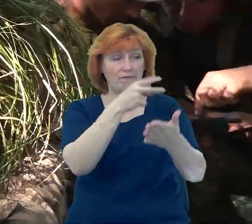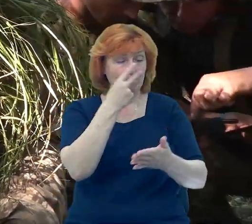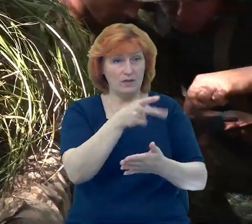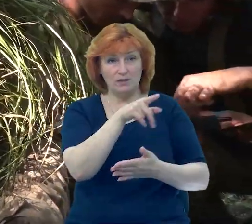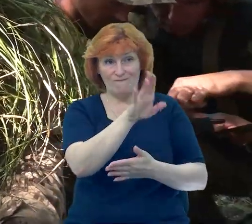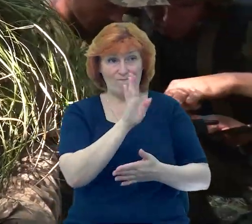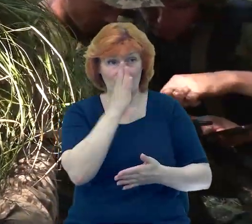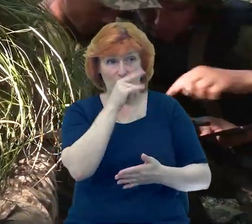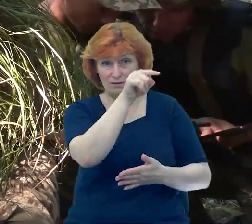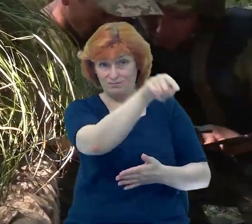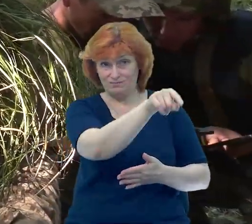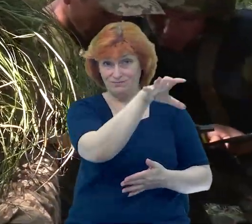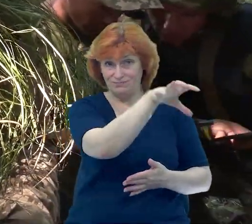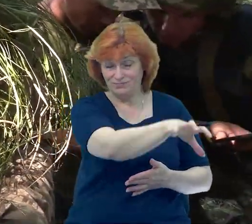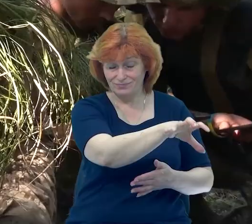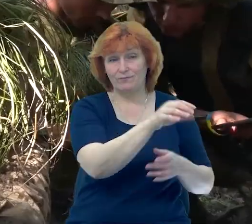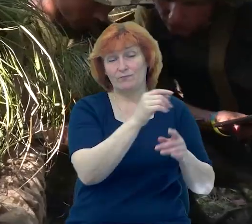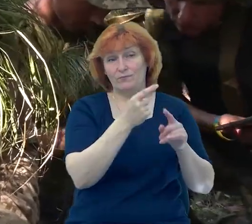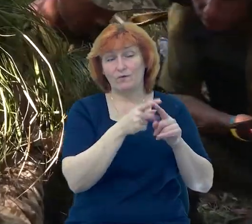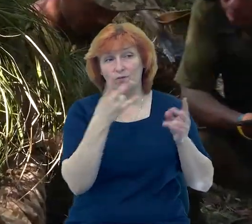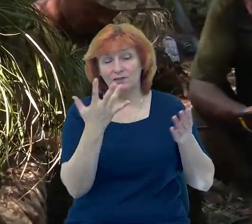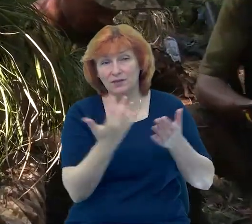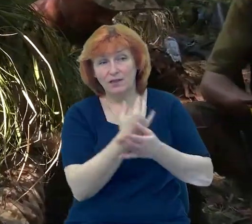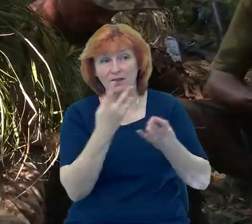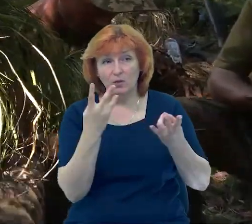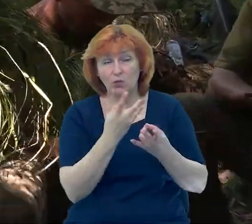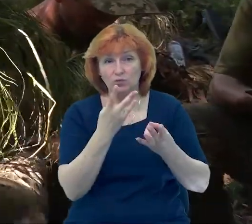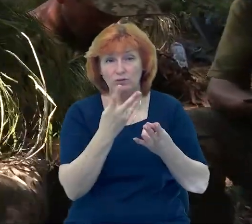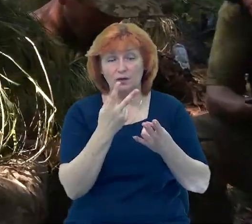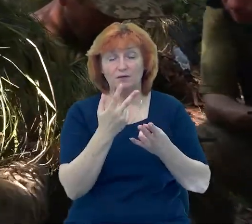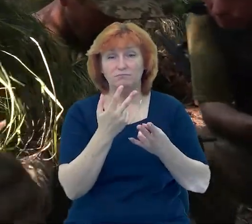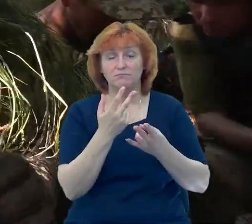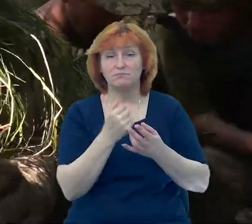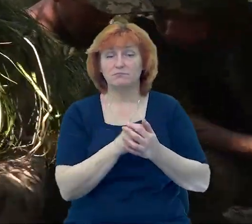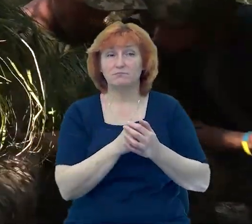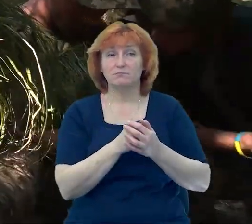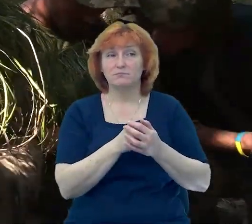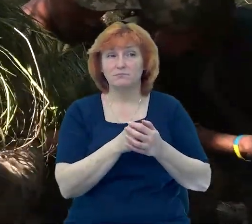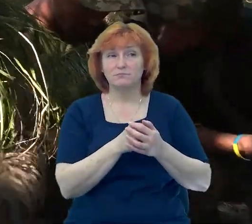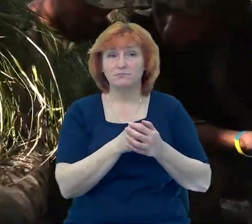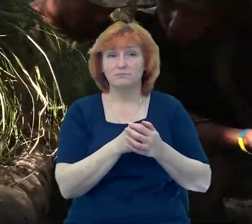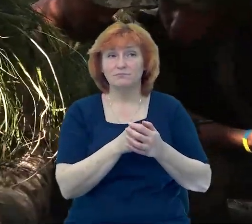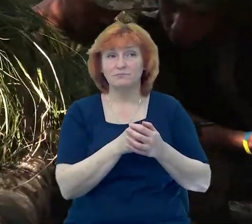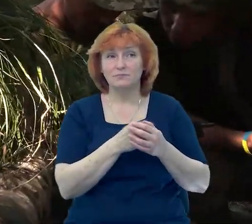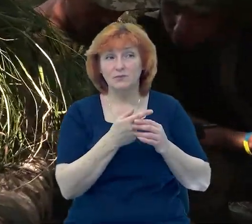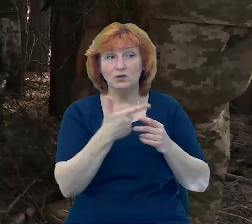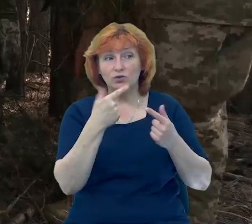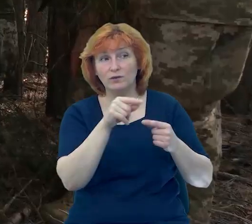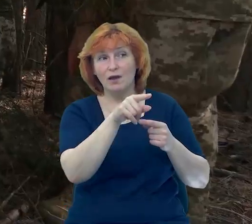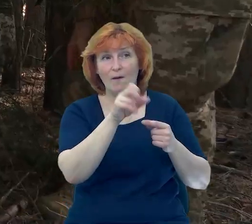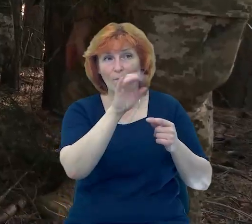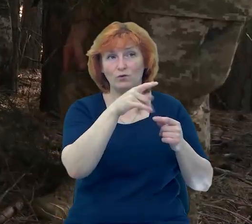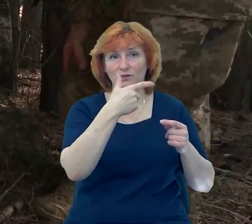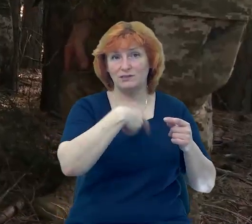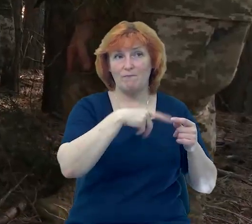Тобто знайти ті деталі, за яким він себе може видати. Вони